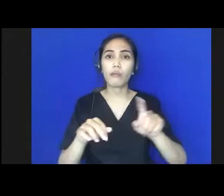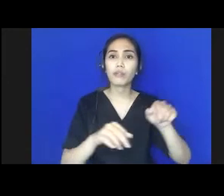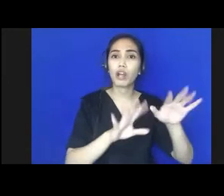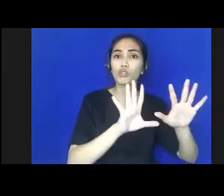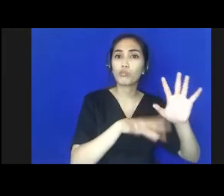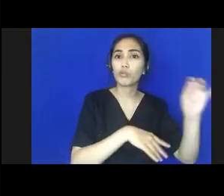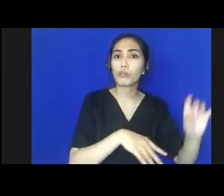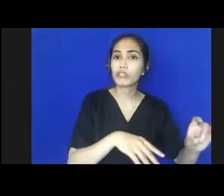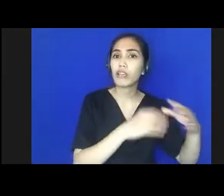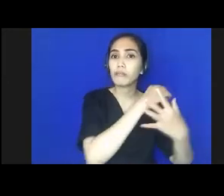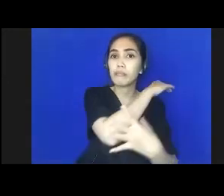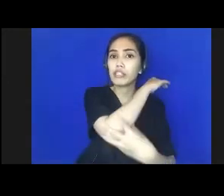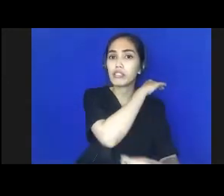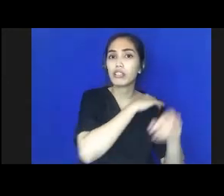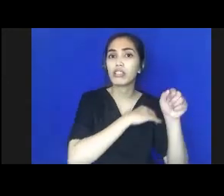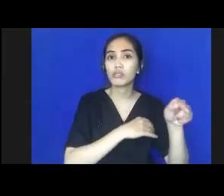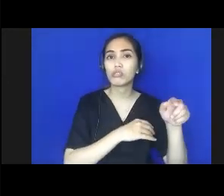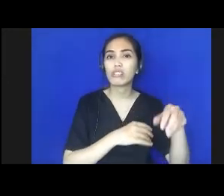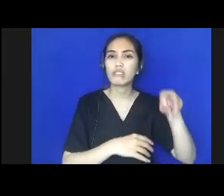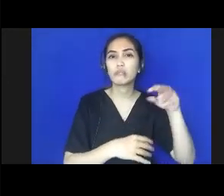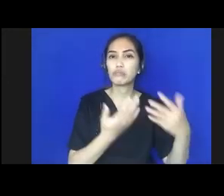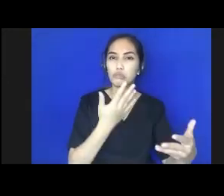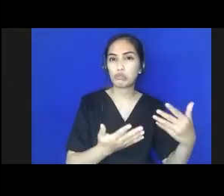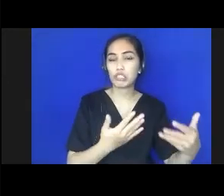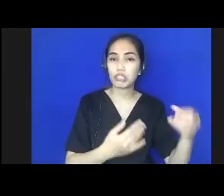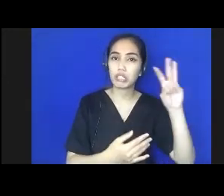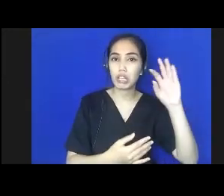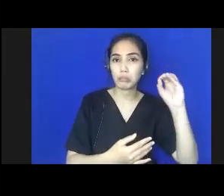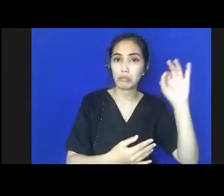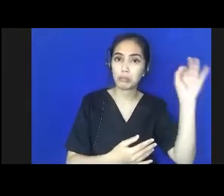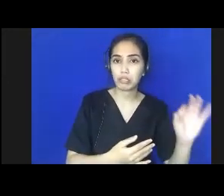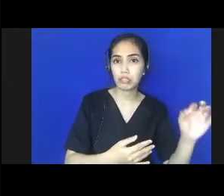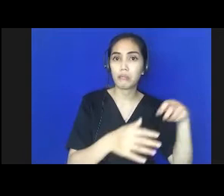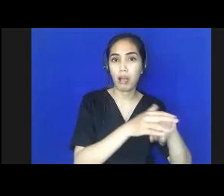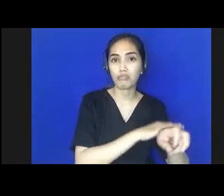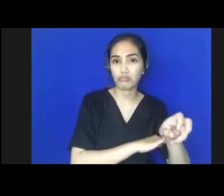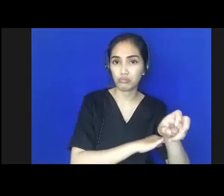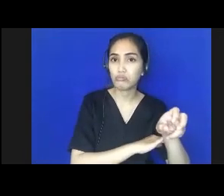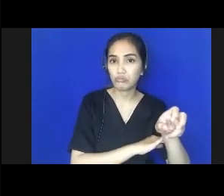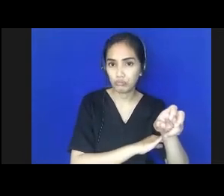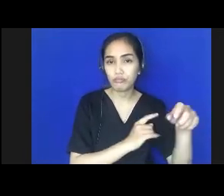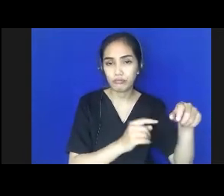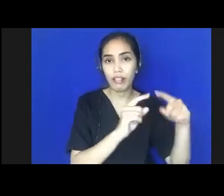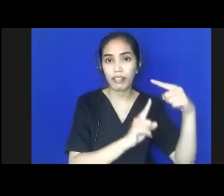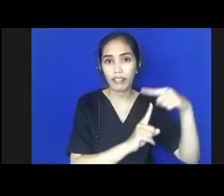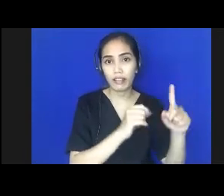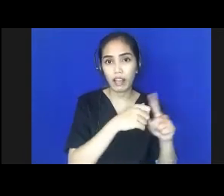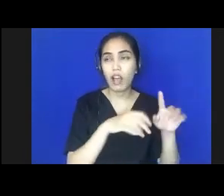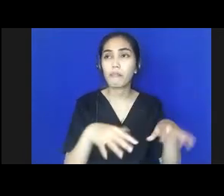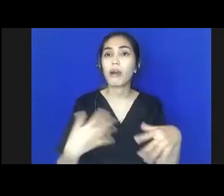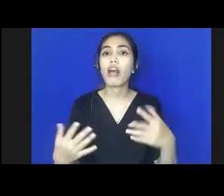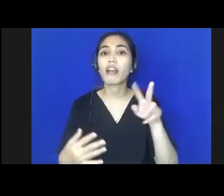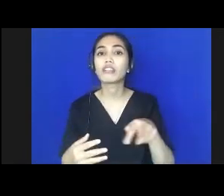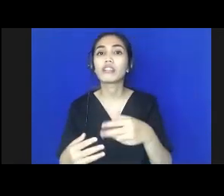termiskin itu hanya sekitar 30%. Kurang dari separohnya. Apalagi anak-anak usia 0